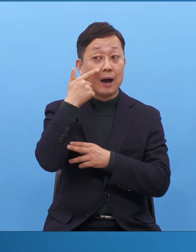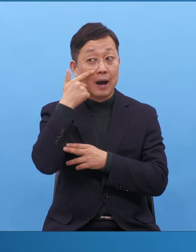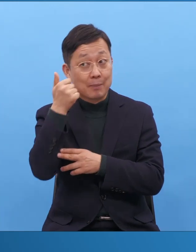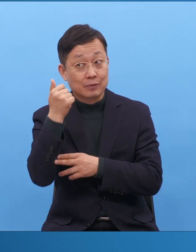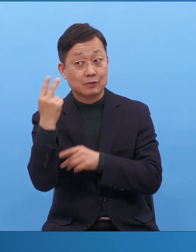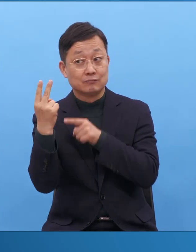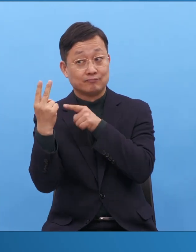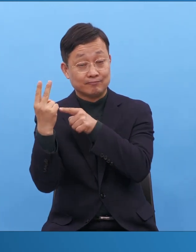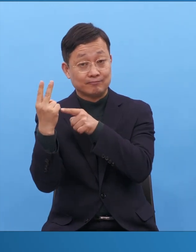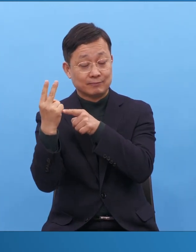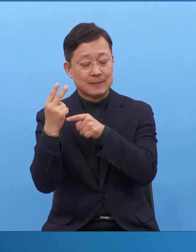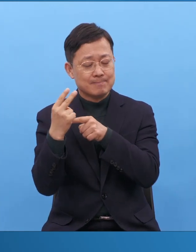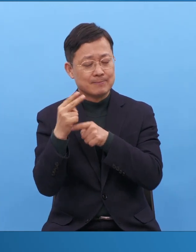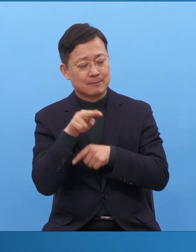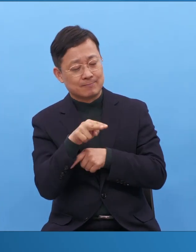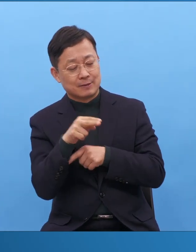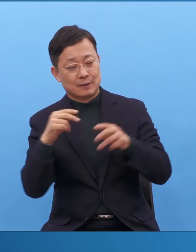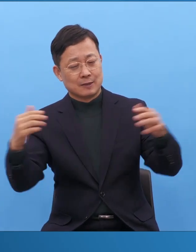다윗이었다. 그 말이에요.